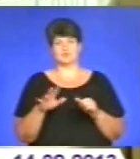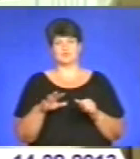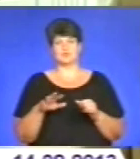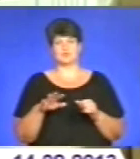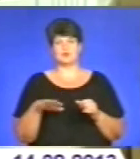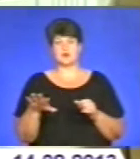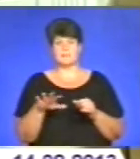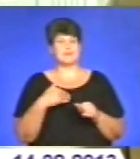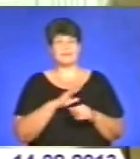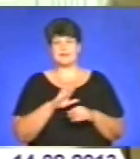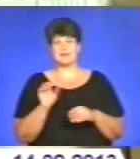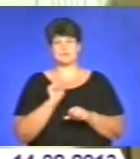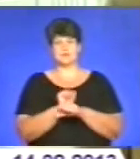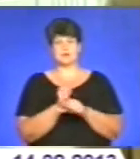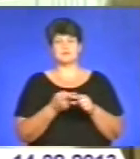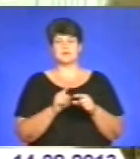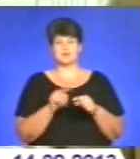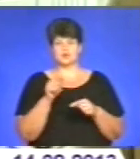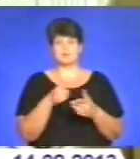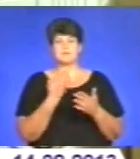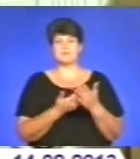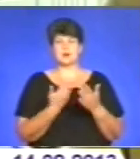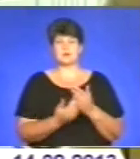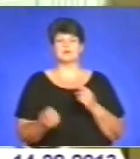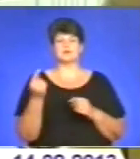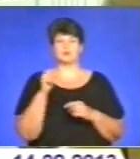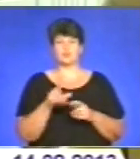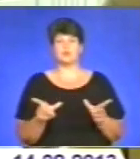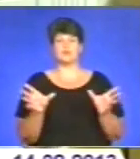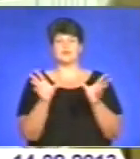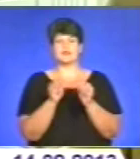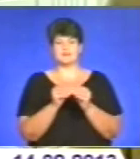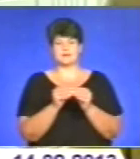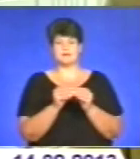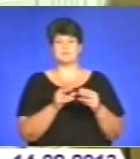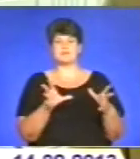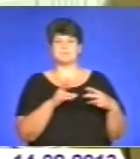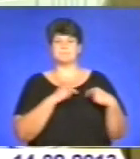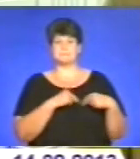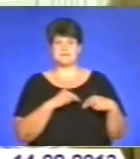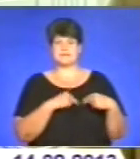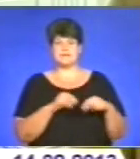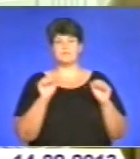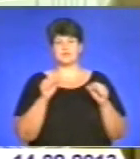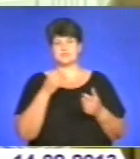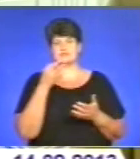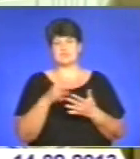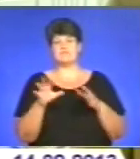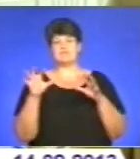зупиняємося на цьому. Тут якраз прика того поєднання партнерства, можна сказати, де влада